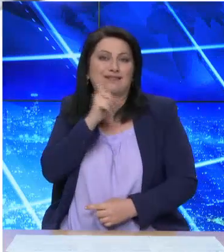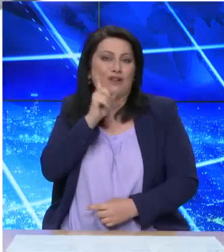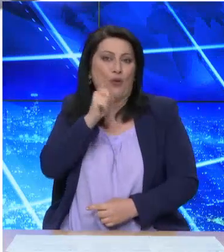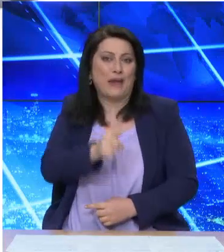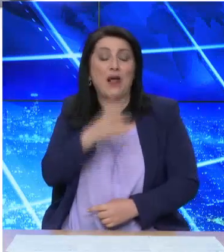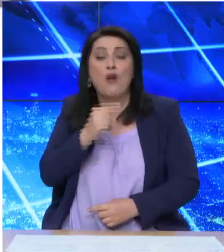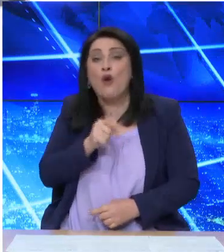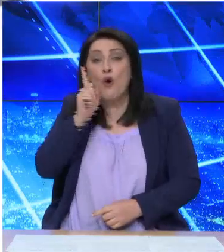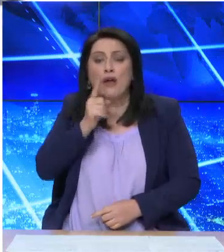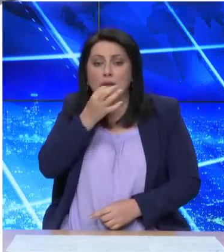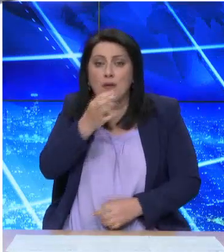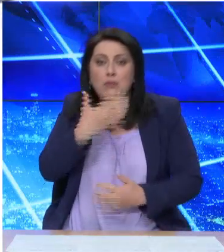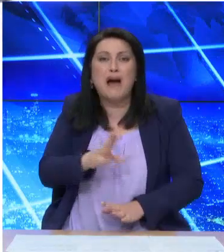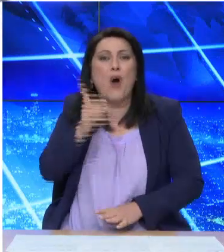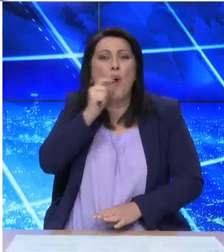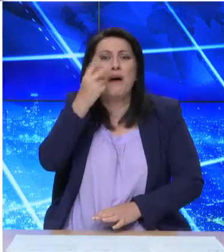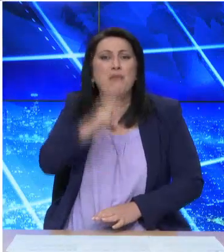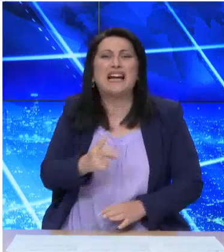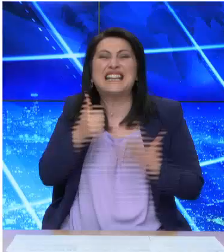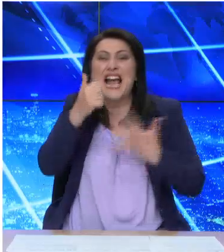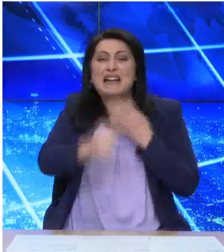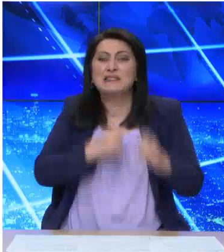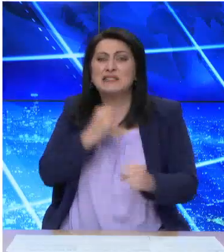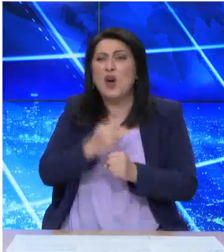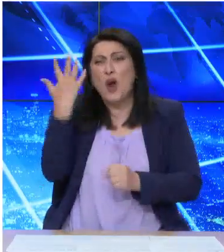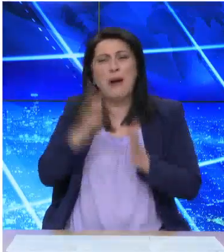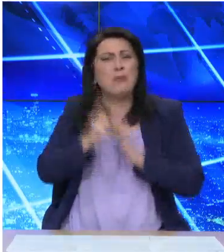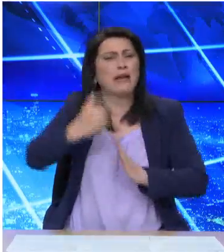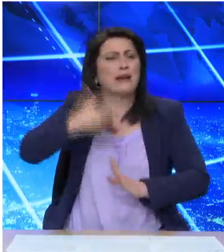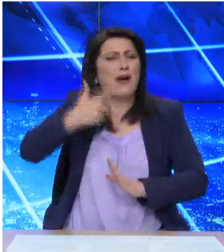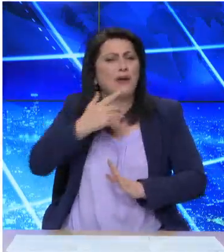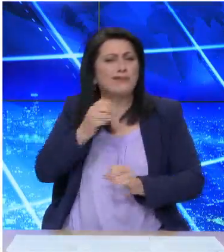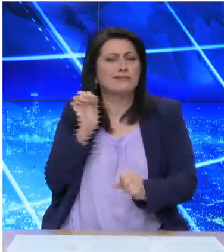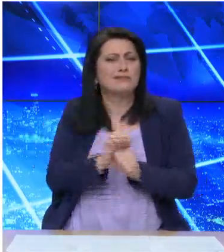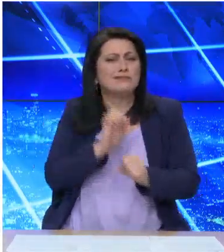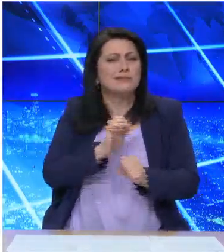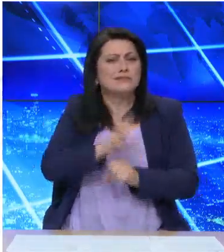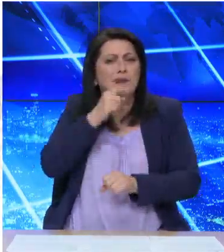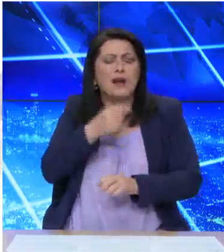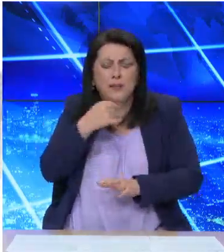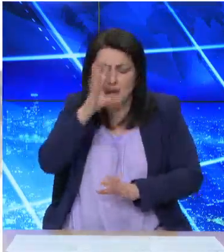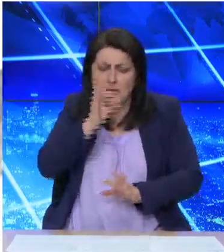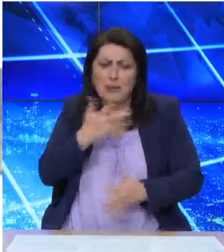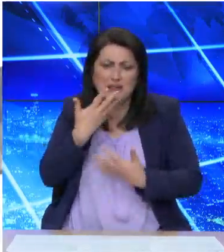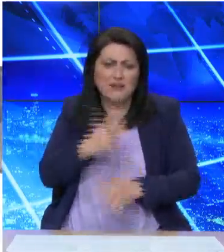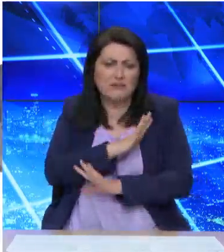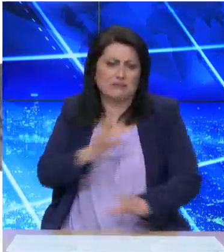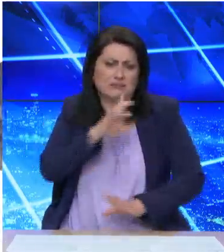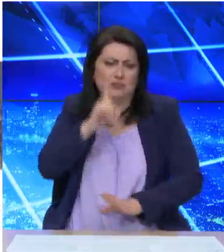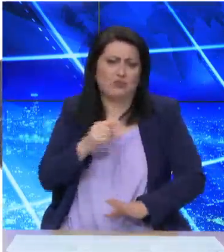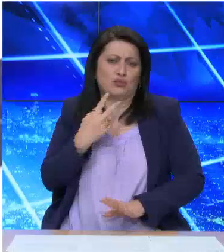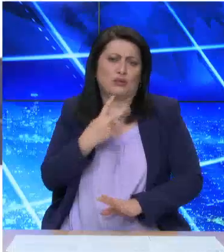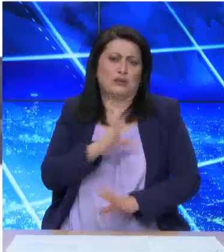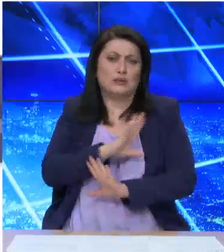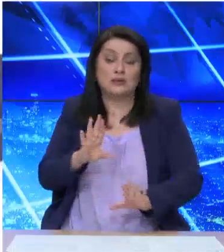χρόνοι, ο πατέρας της τη βίαζε για έξι ολόκληρα χρόνια από 11 ετών, μετατρέποντας τη ζωή της σε μια πραγματική κόλαση. Πότε